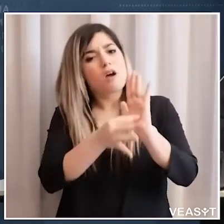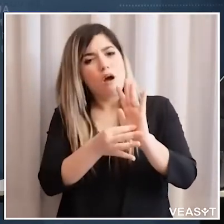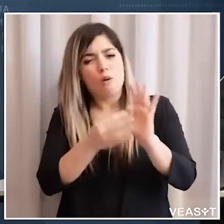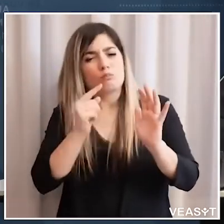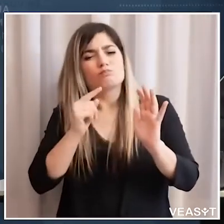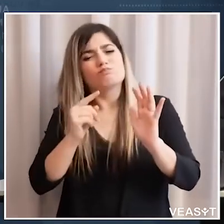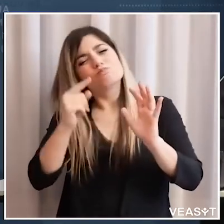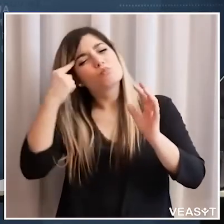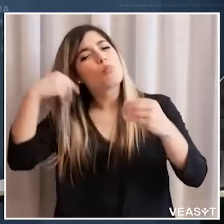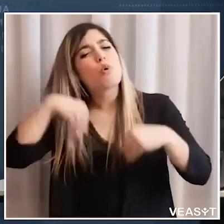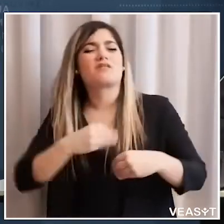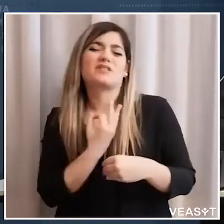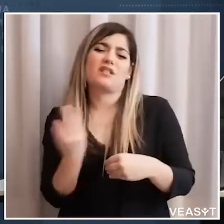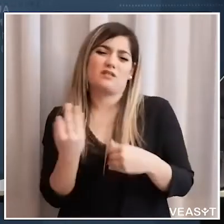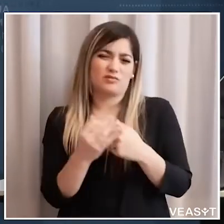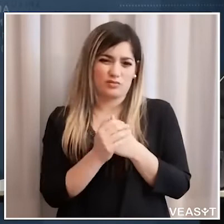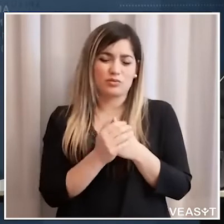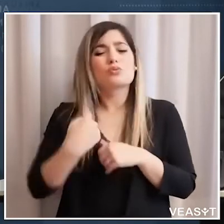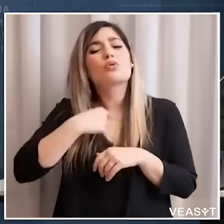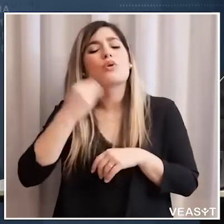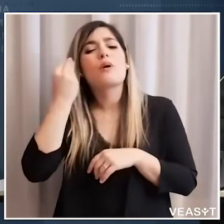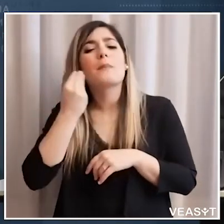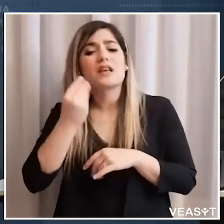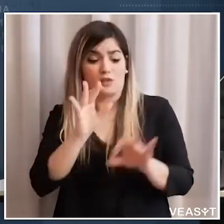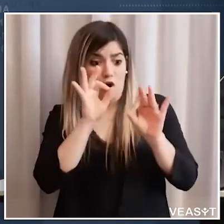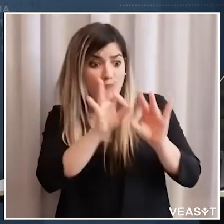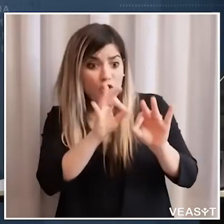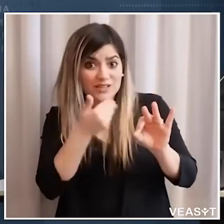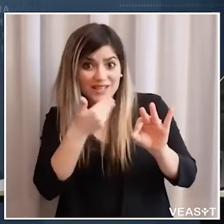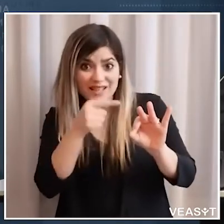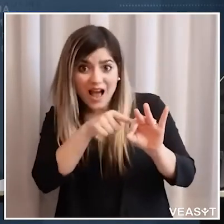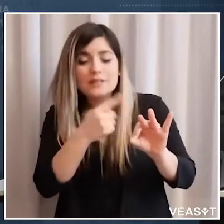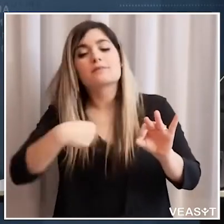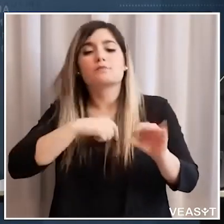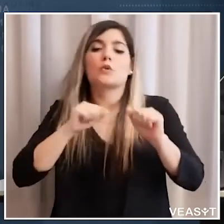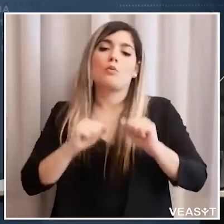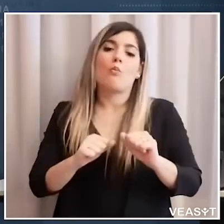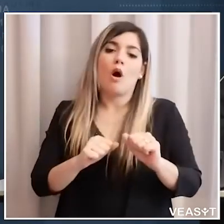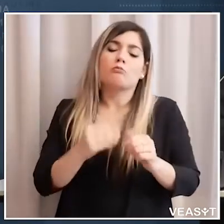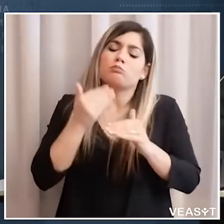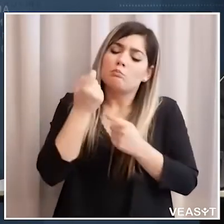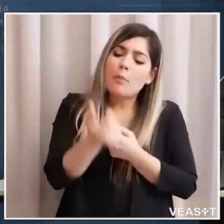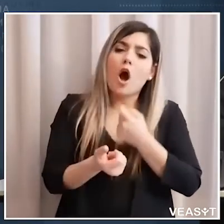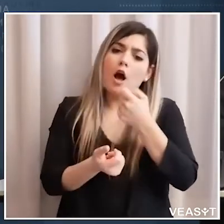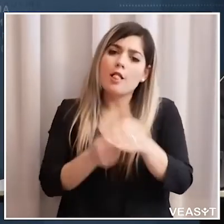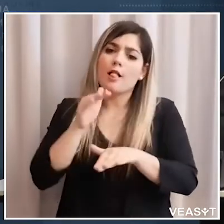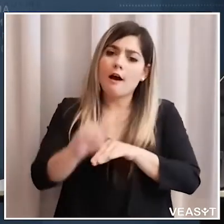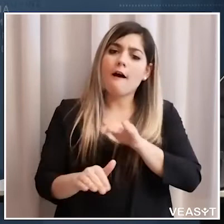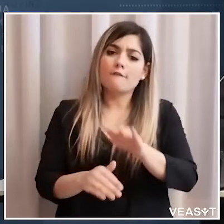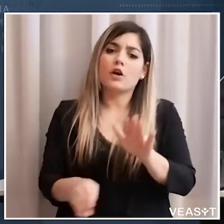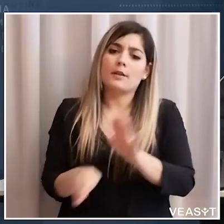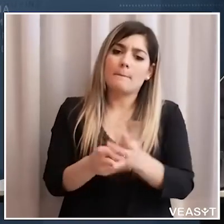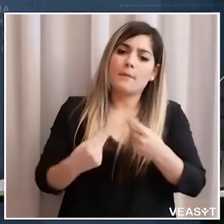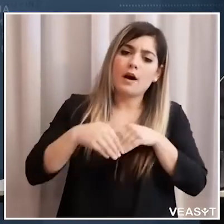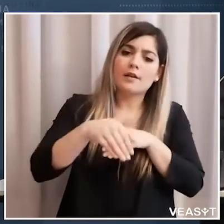buonsenso e noi riteniamo che così riusciamo a ripartire gradualmente e dare di nuovo l